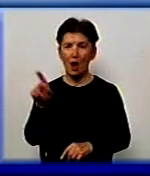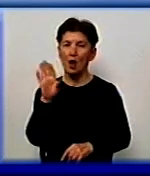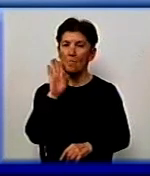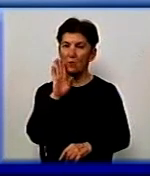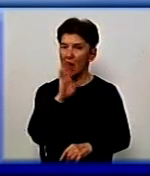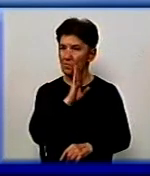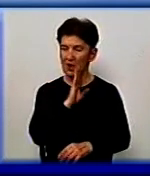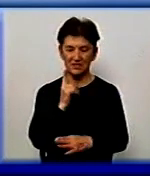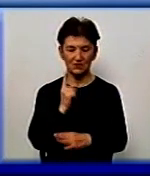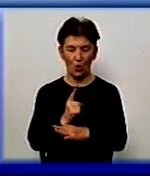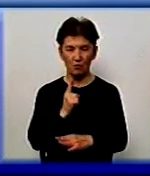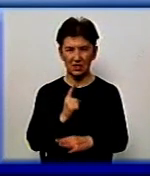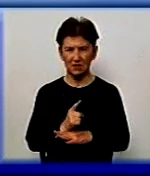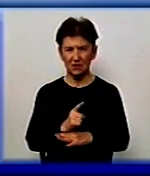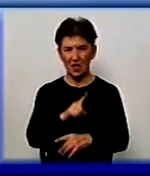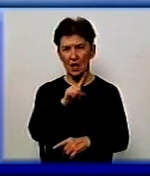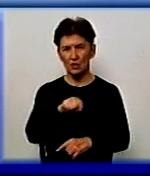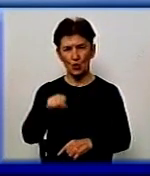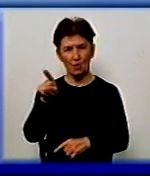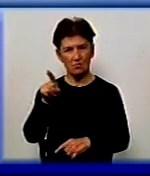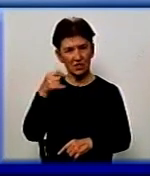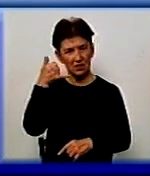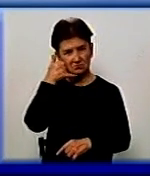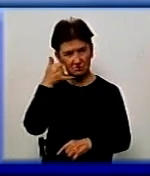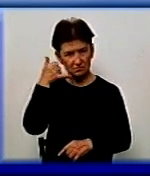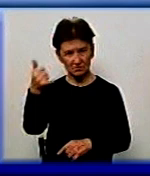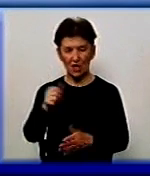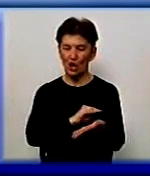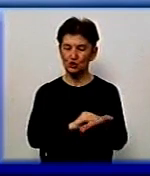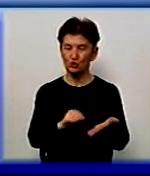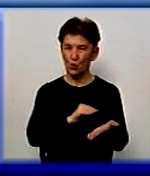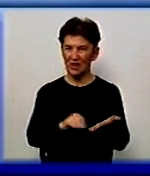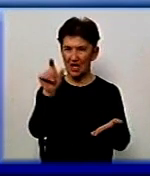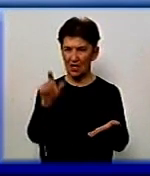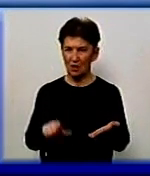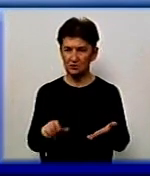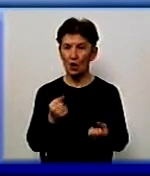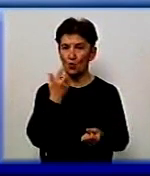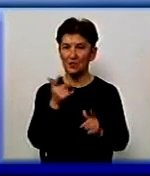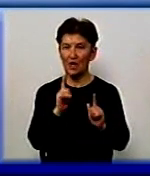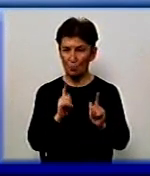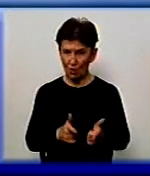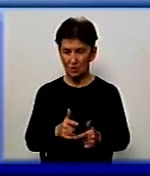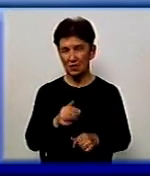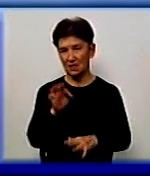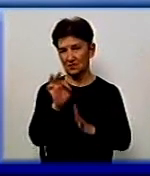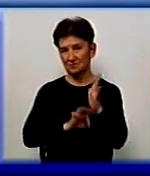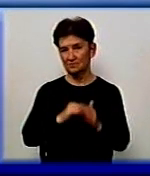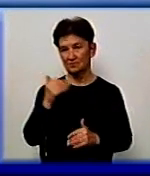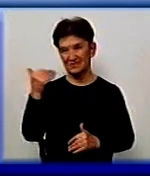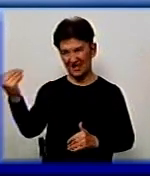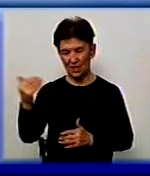учня заборонила давати номер її телефону журналістам. Як тільки батьки погодяться спілкуватися, ми озвучимо їхню